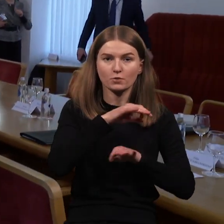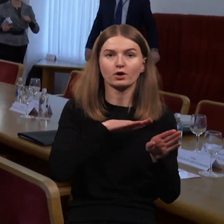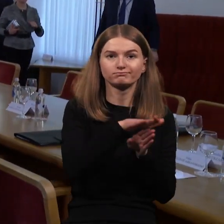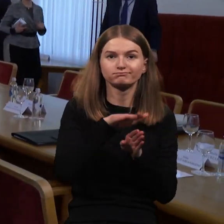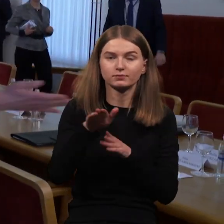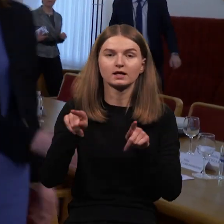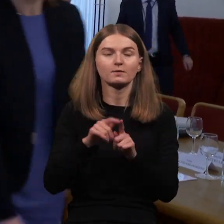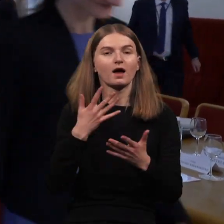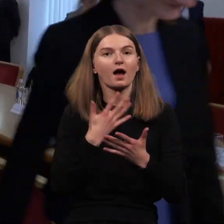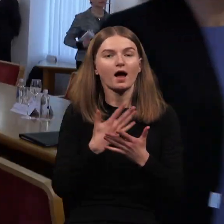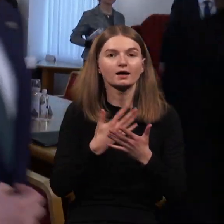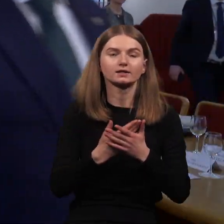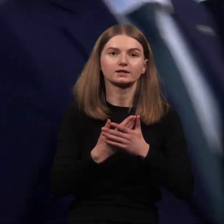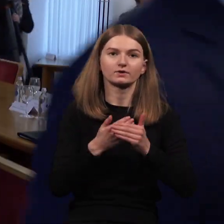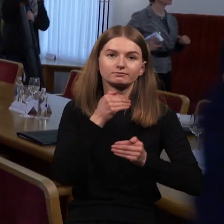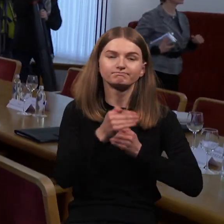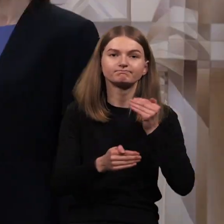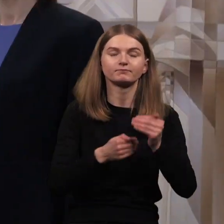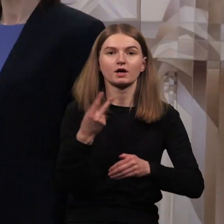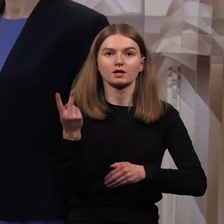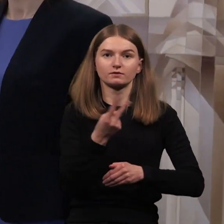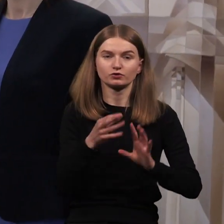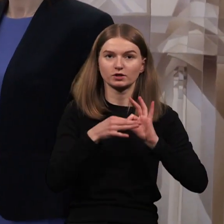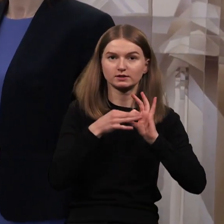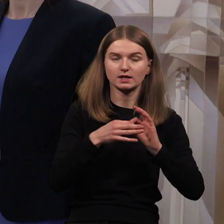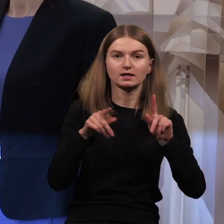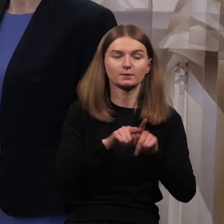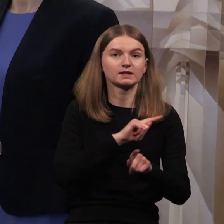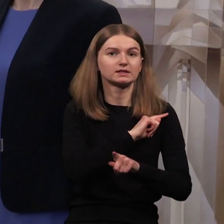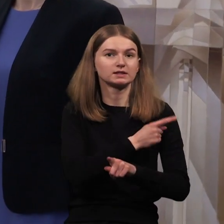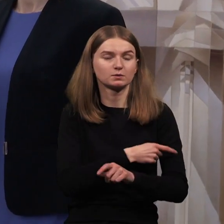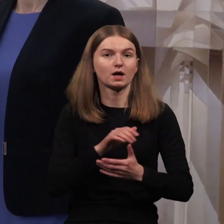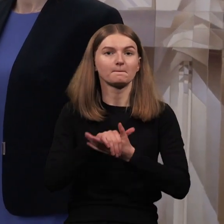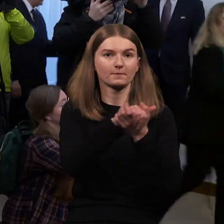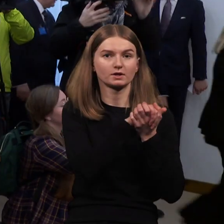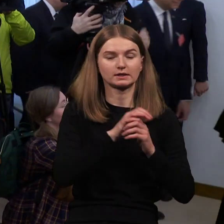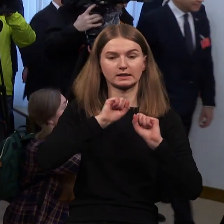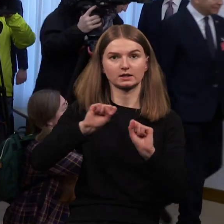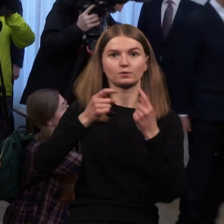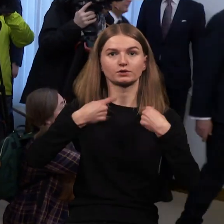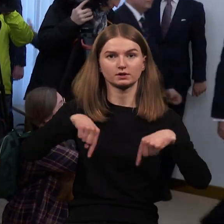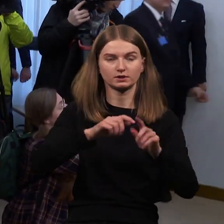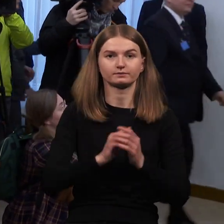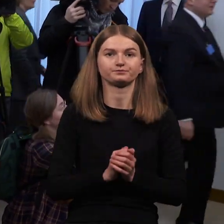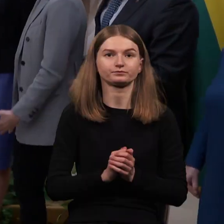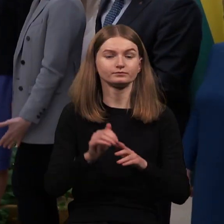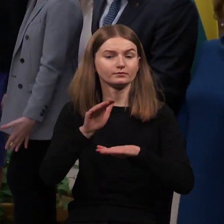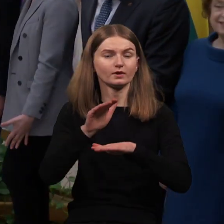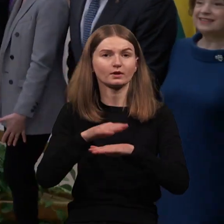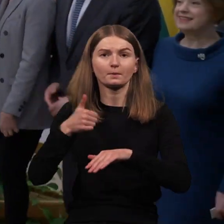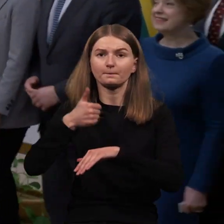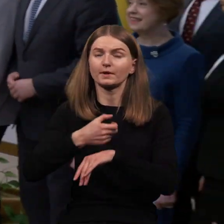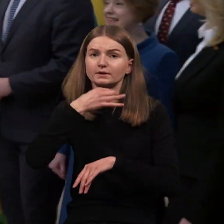plėtuoti dvišalius ekonominius santykius, toliau stiprinti bendradarbiavimą gynybos rytyje. Pirmininkė taip pat akcentuoja